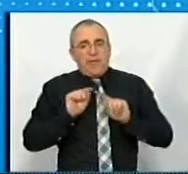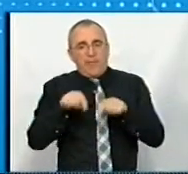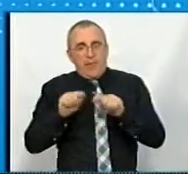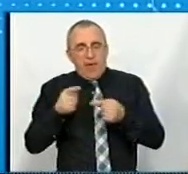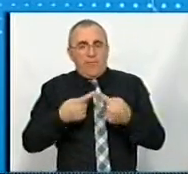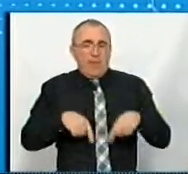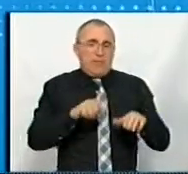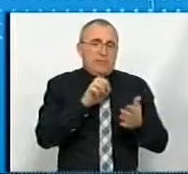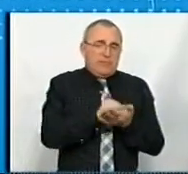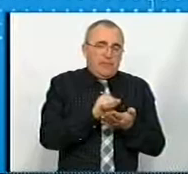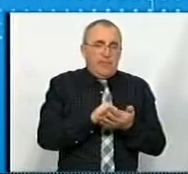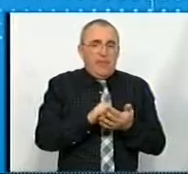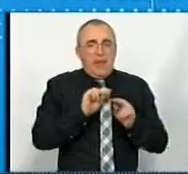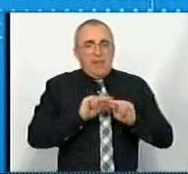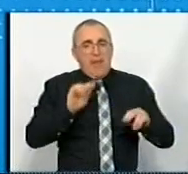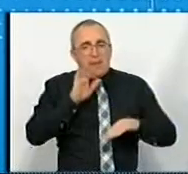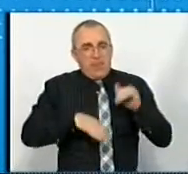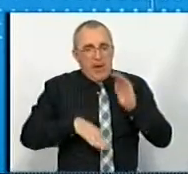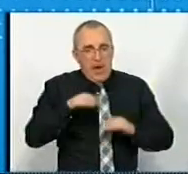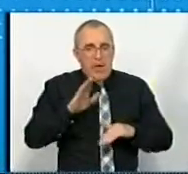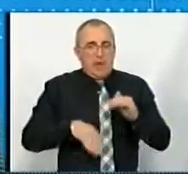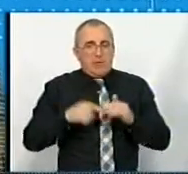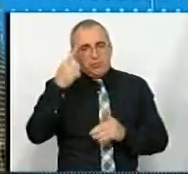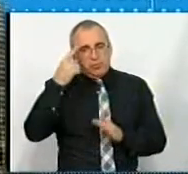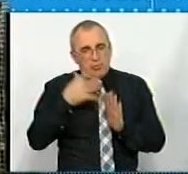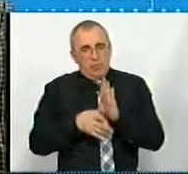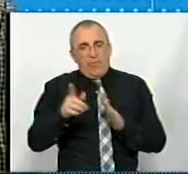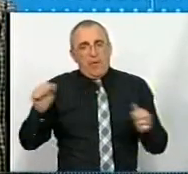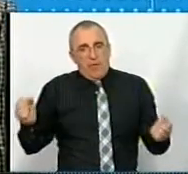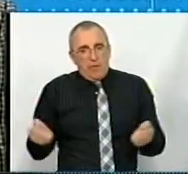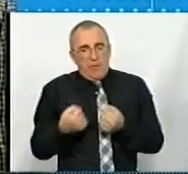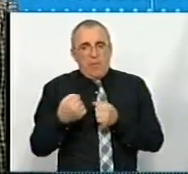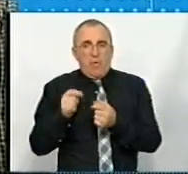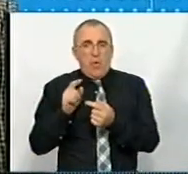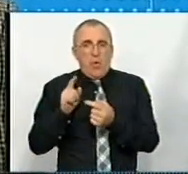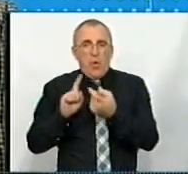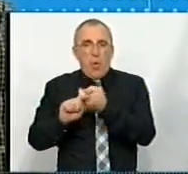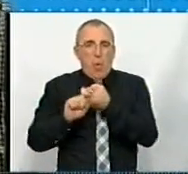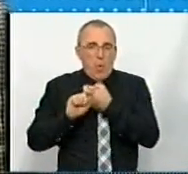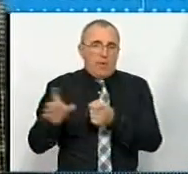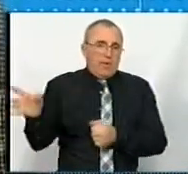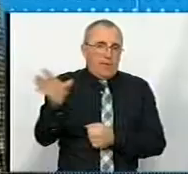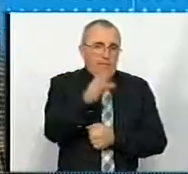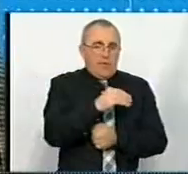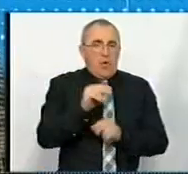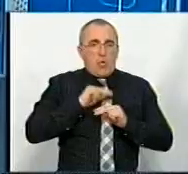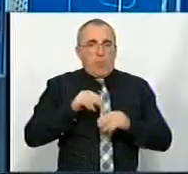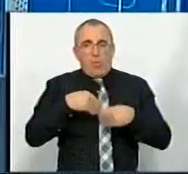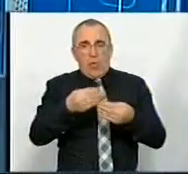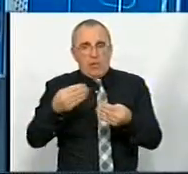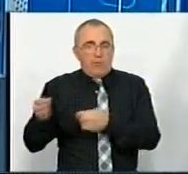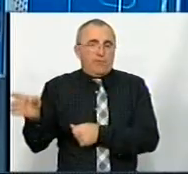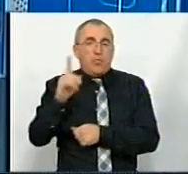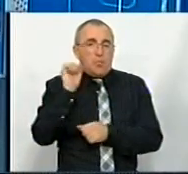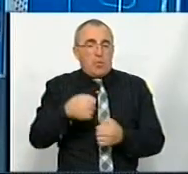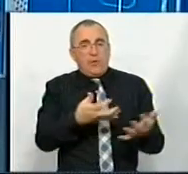відділ, який займається педпрактикою, ну і взагалі практикою. Зрозуміло, що вони підтримують контакти з усіма нашими потенційними роботодавцями, хто